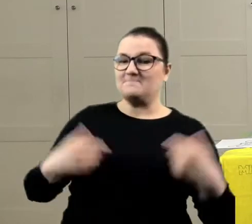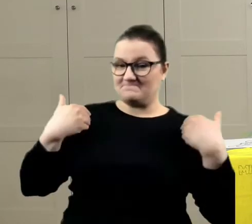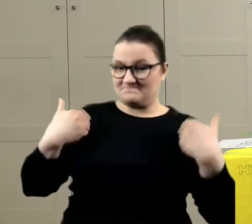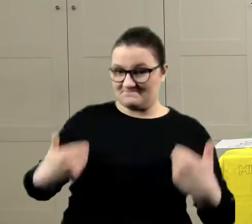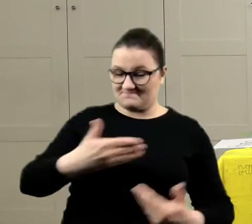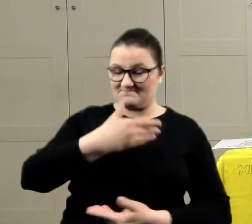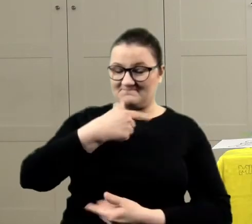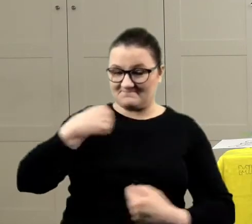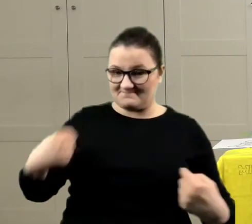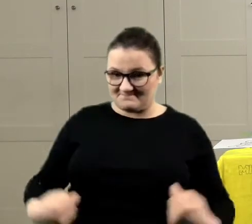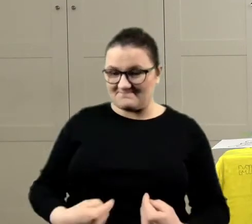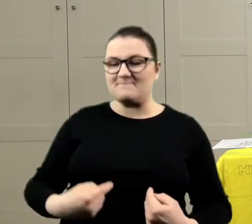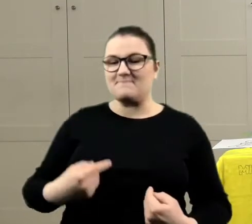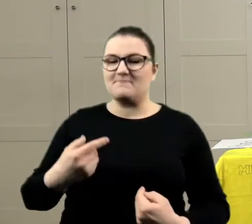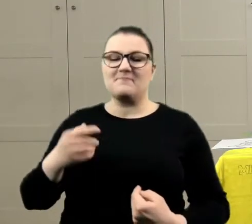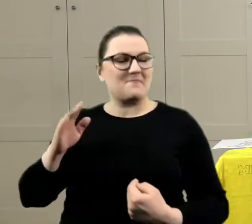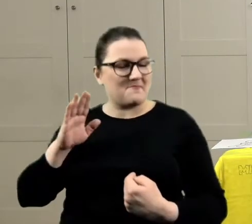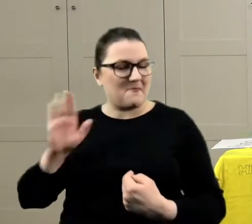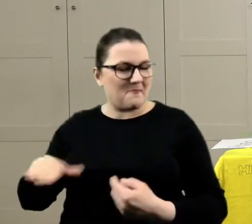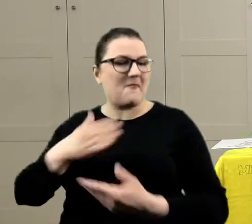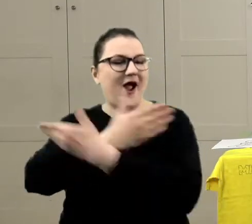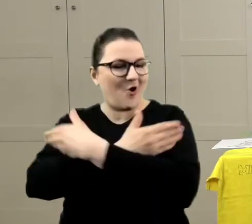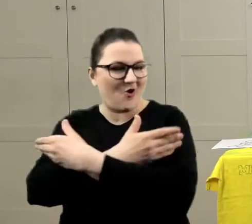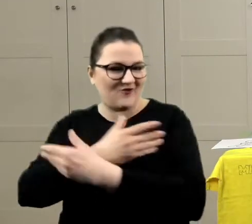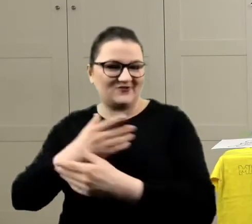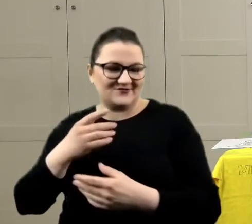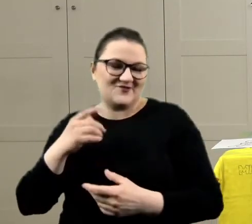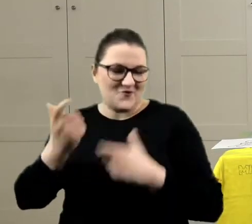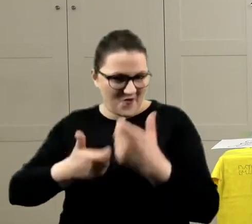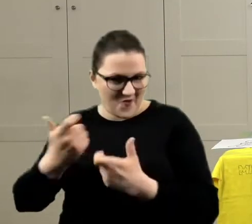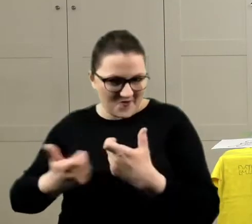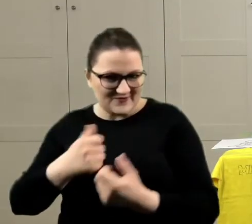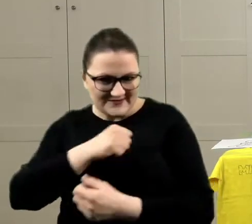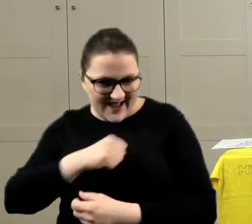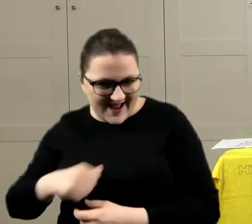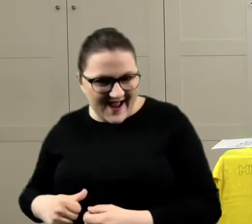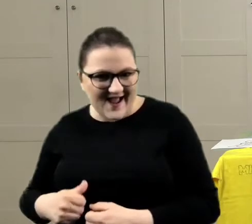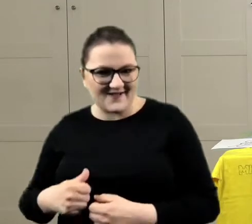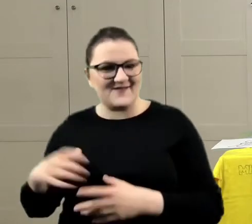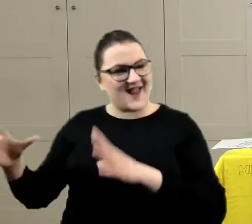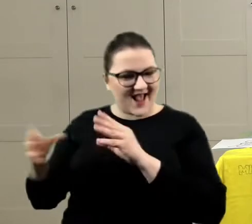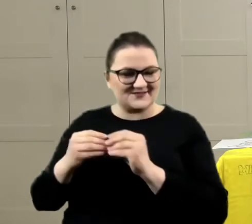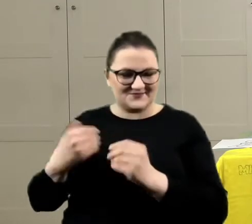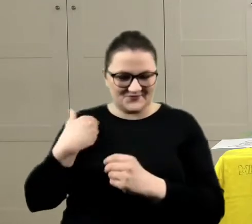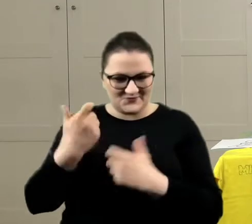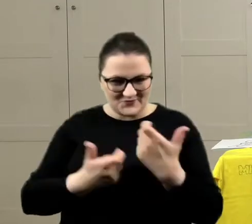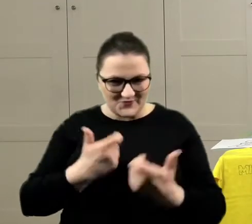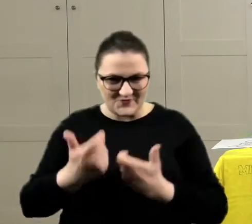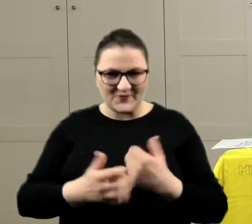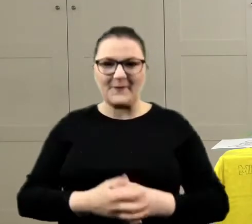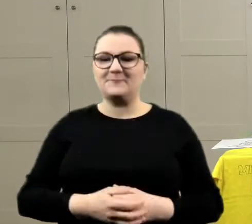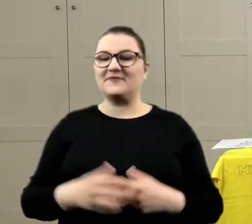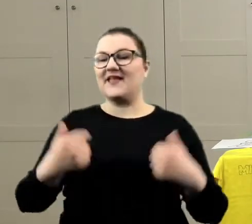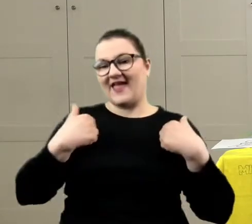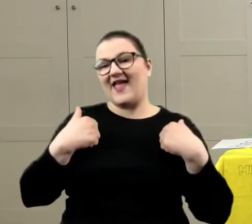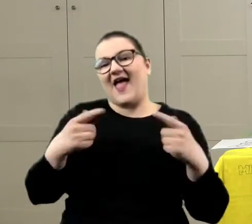sobie ma również koszulkę własnoręcznie zrobioną, którą razem wykonałyśmy. Ja dziś